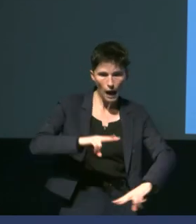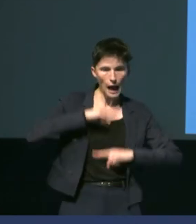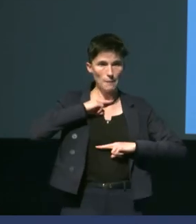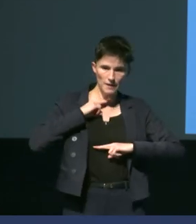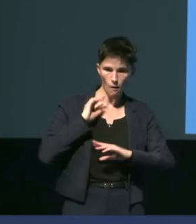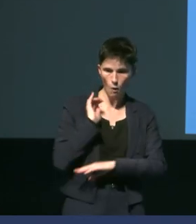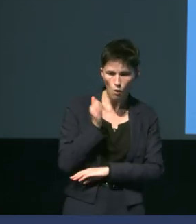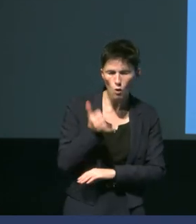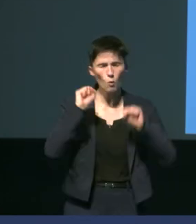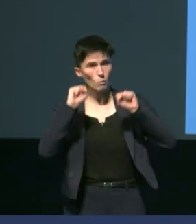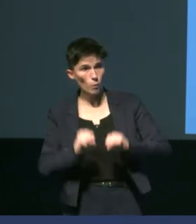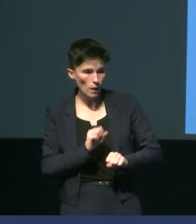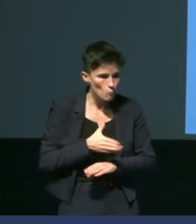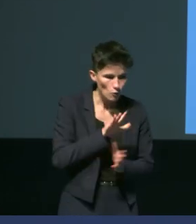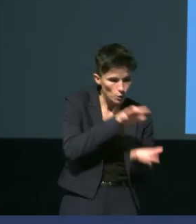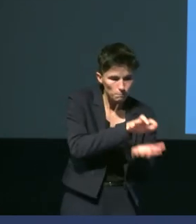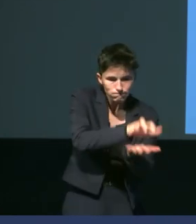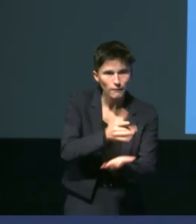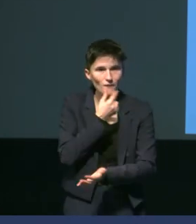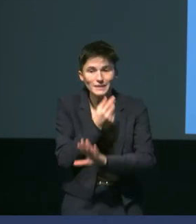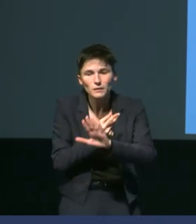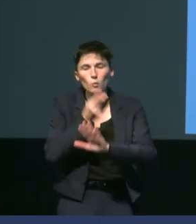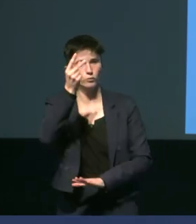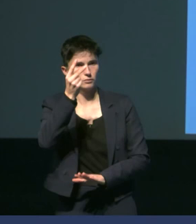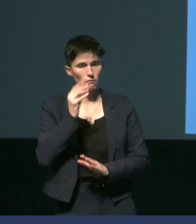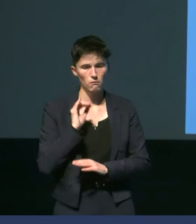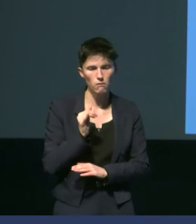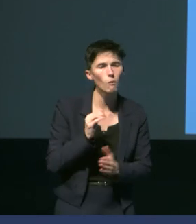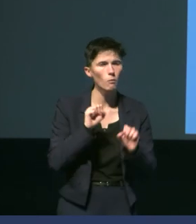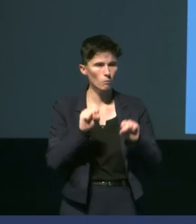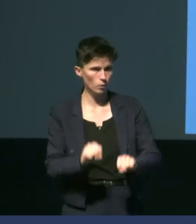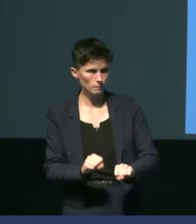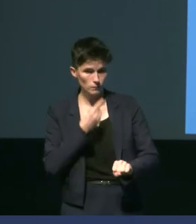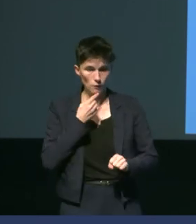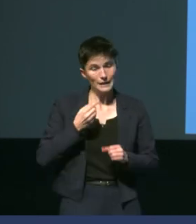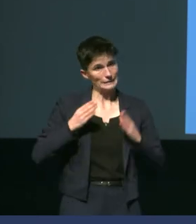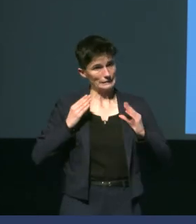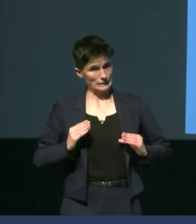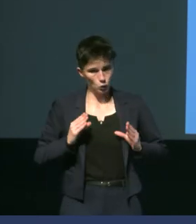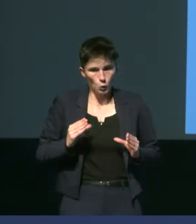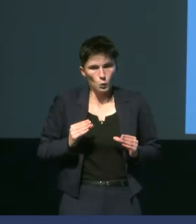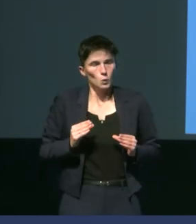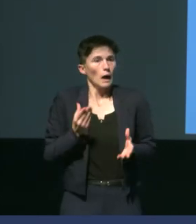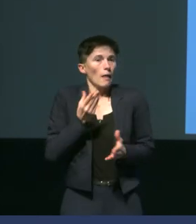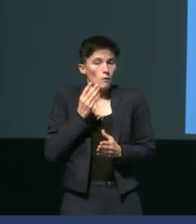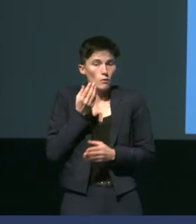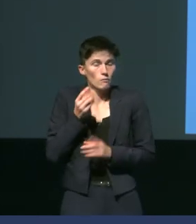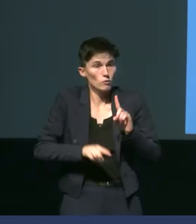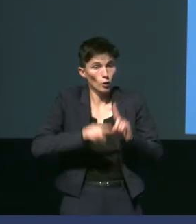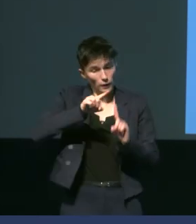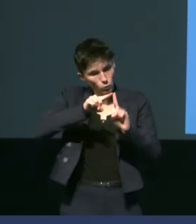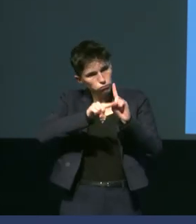plus de chances de capturer les poissons donc vraiment ils vont venir réduire la température des tissus et puis ce qui a particulièrement